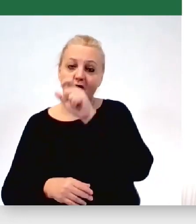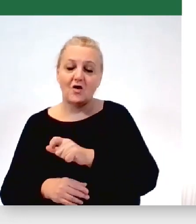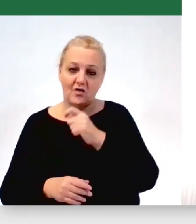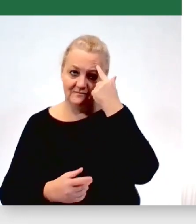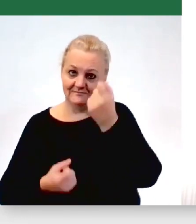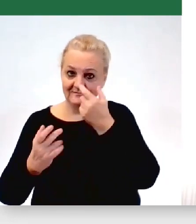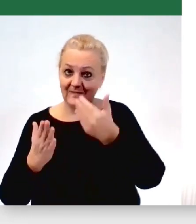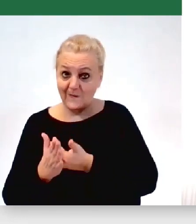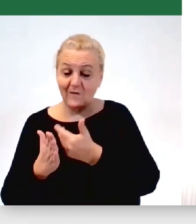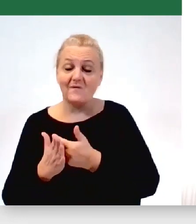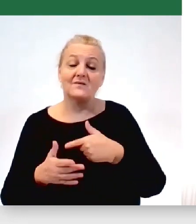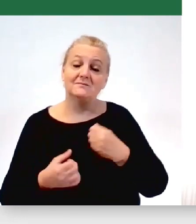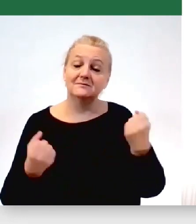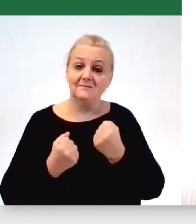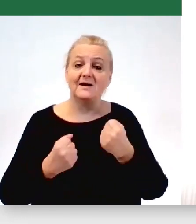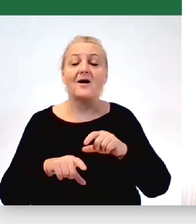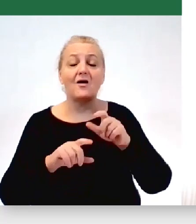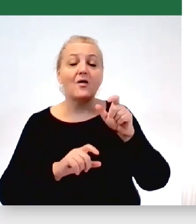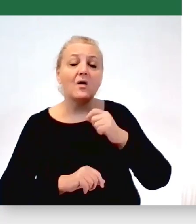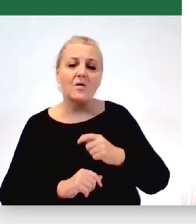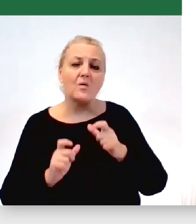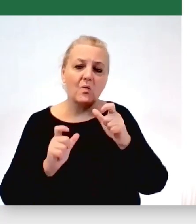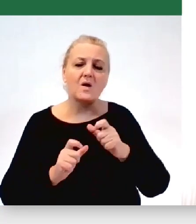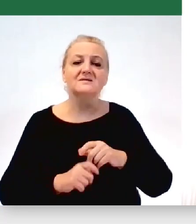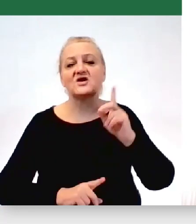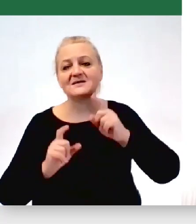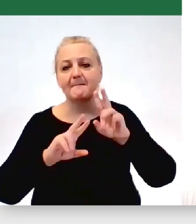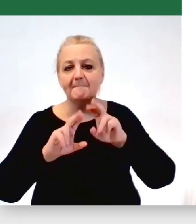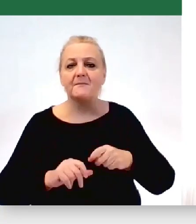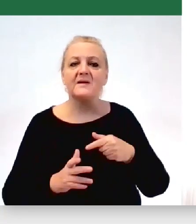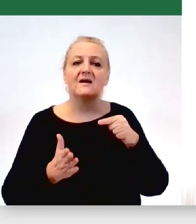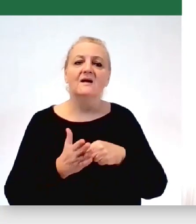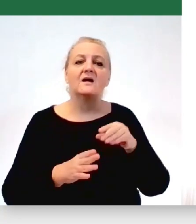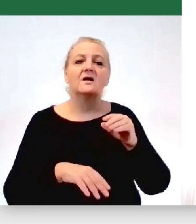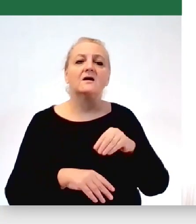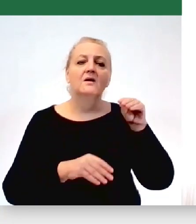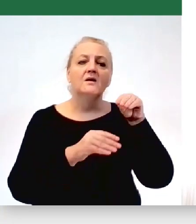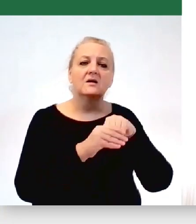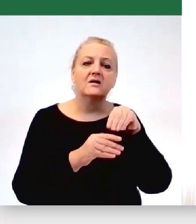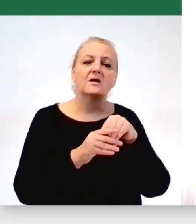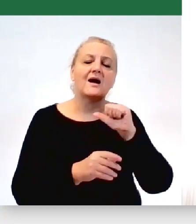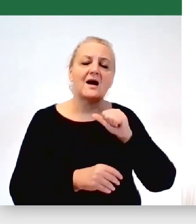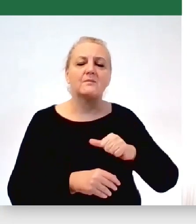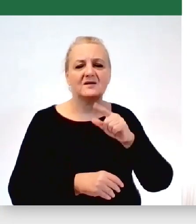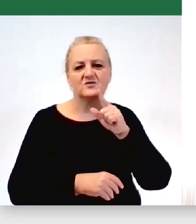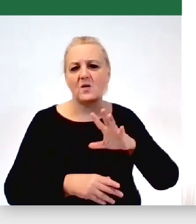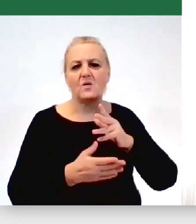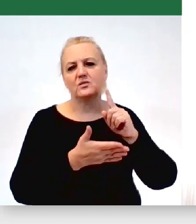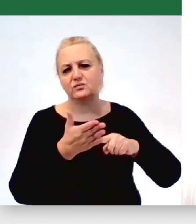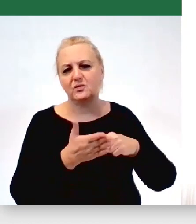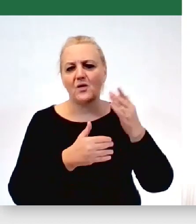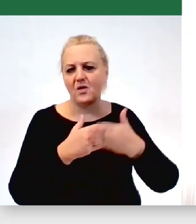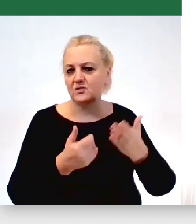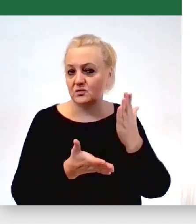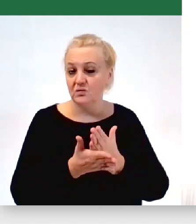naszym głosie, czy czasem badaczy, że tutaj już czas skończyć z inwestycjami na rzecz kapitału społecznego i tak dalej, to myślę, że